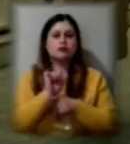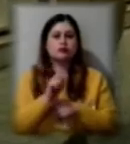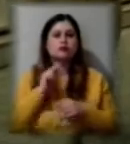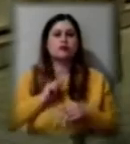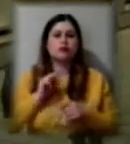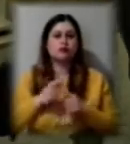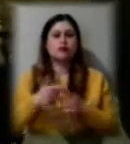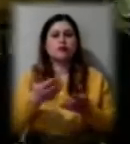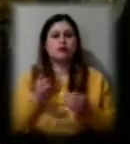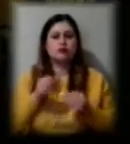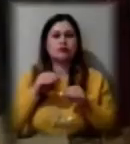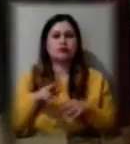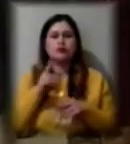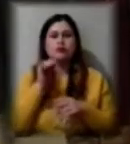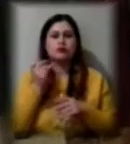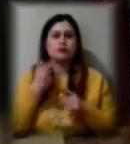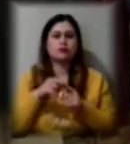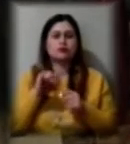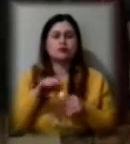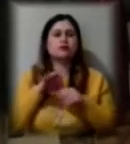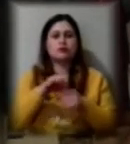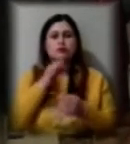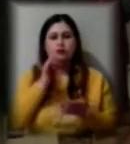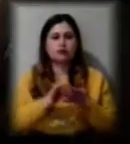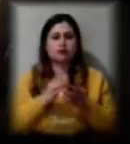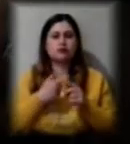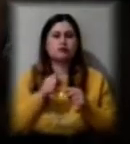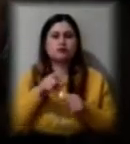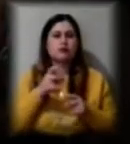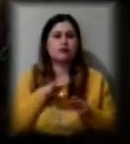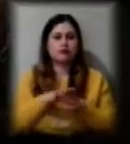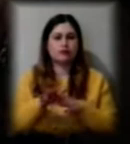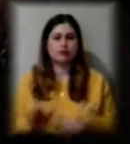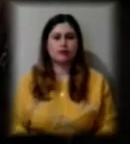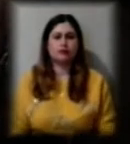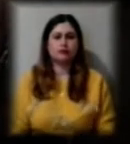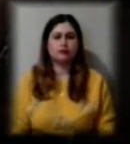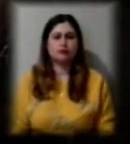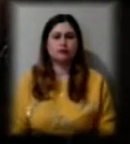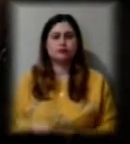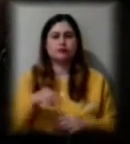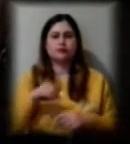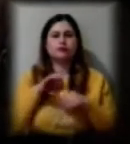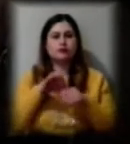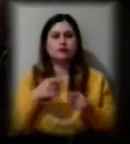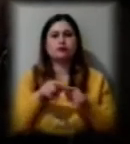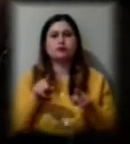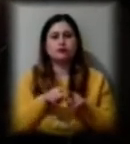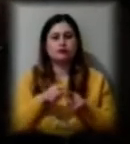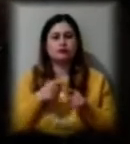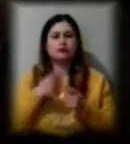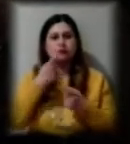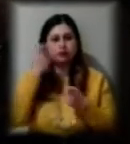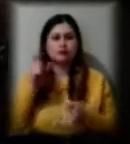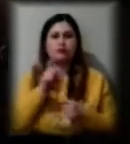рішення комісії і настимуть відповідальність за його невиконання. Рейд проходить з метою сповіщення громадян